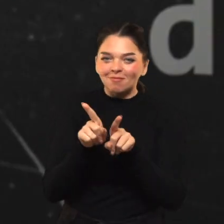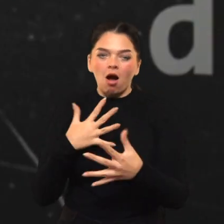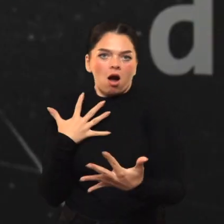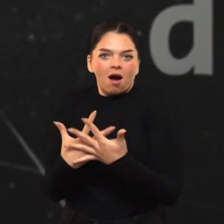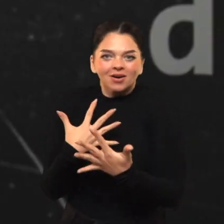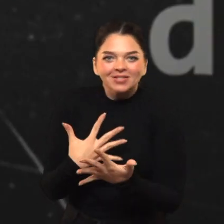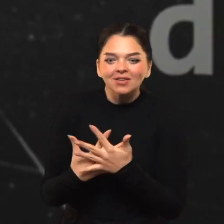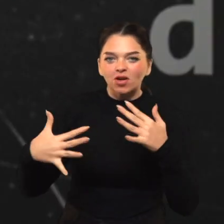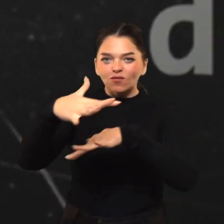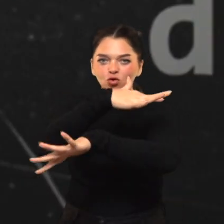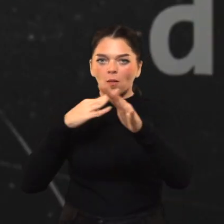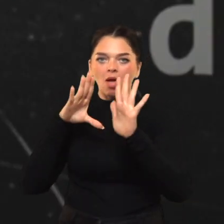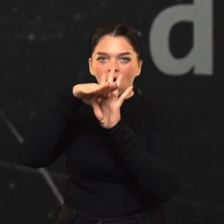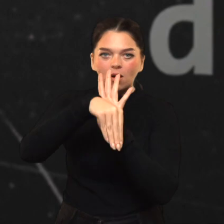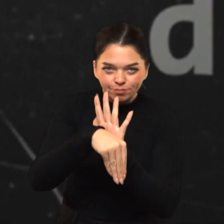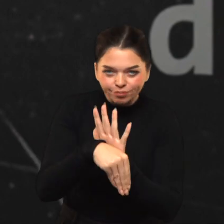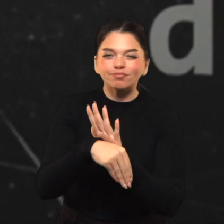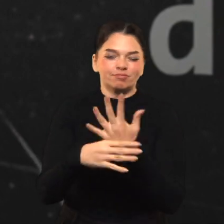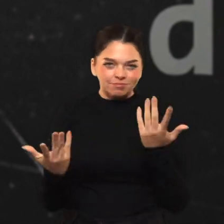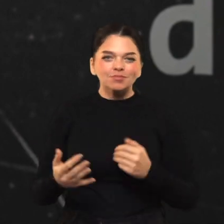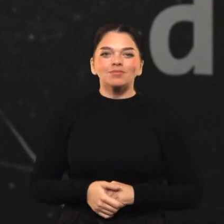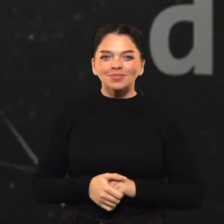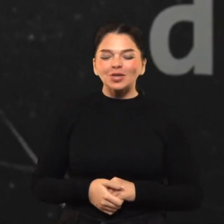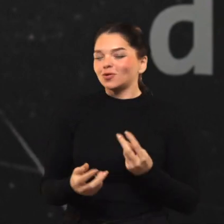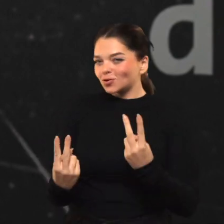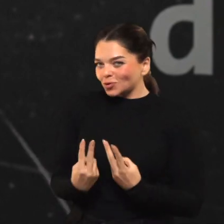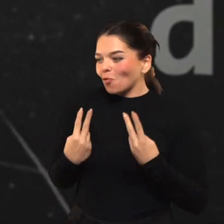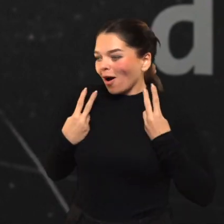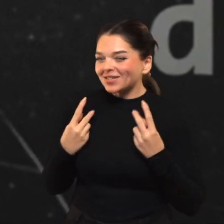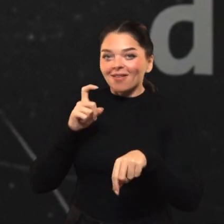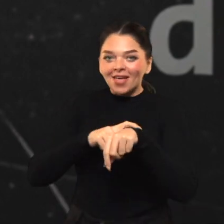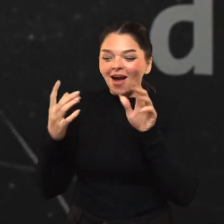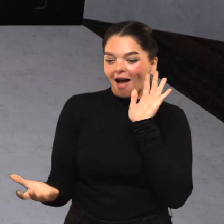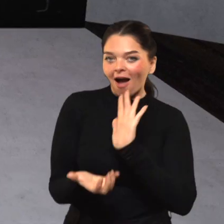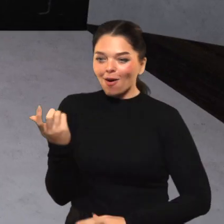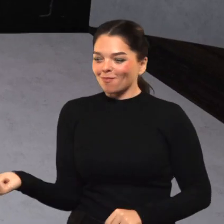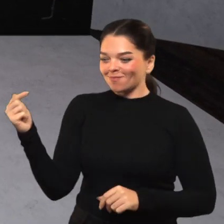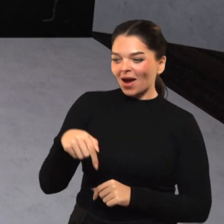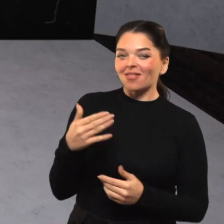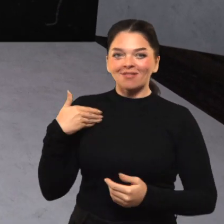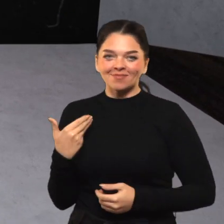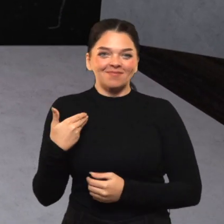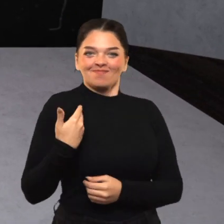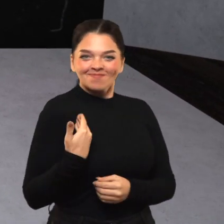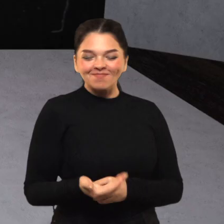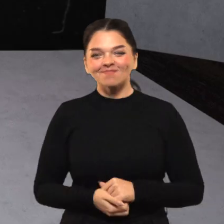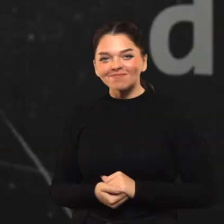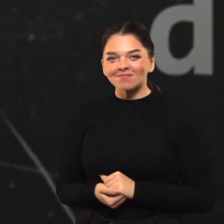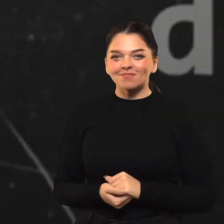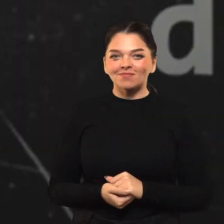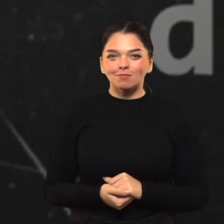aktyvių visameininkų, tersme viešo ir dvej, jo daug. Ir labai džiaugiuosi, kad jūs radot laiko ateiti pas mus. Sveiki, valdai. Sveikas, sveikas.